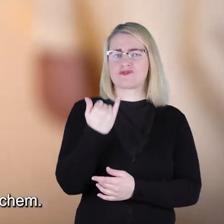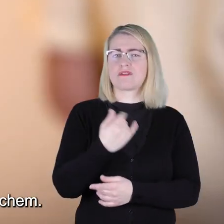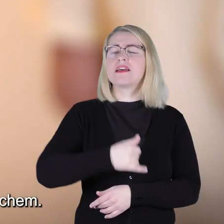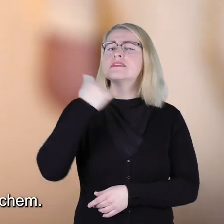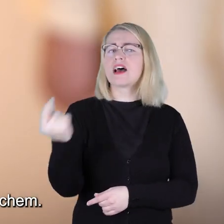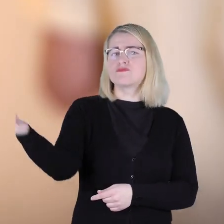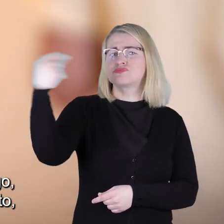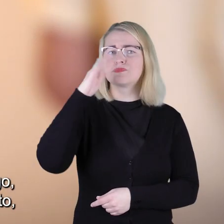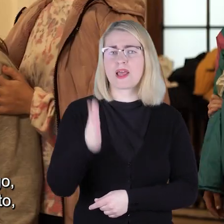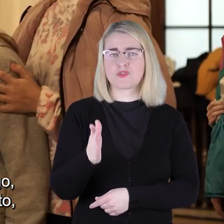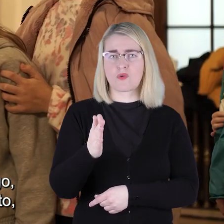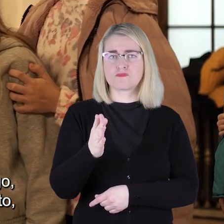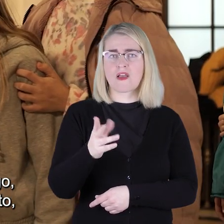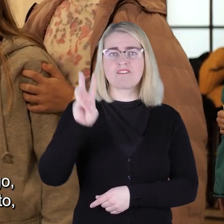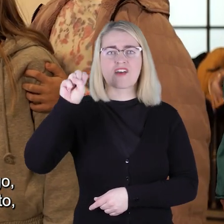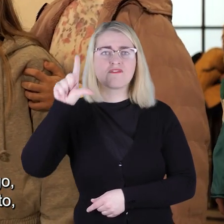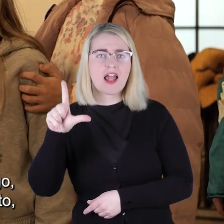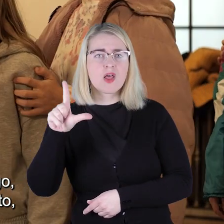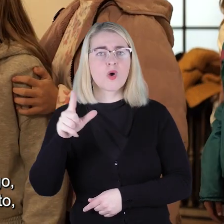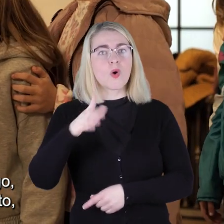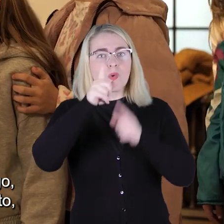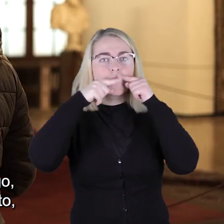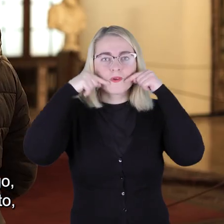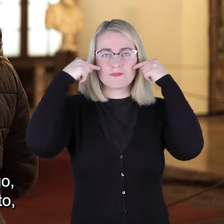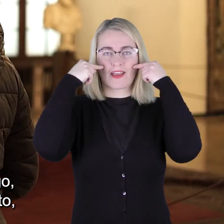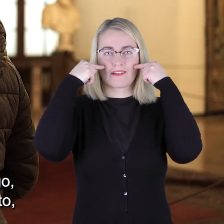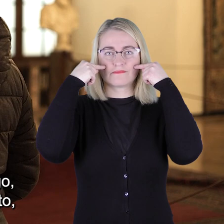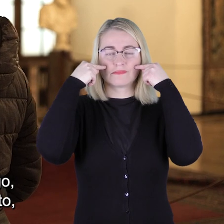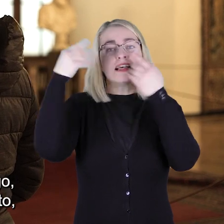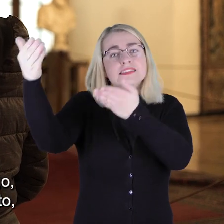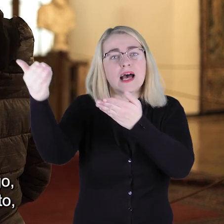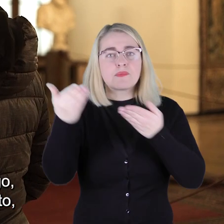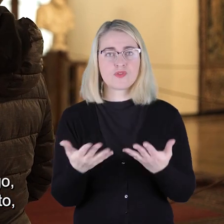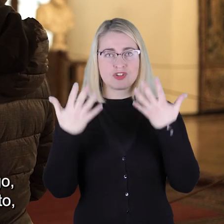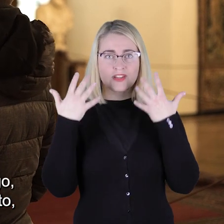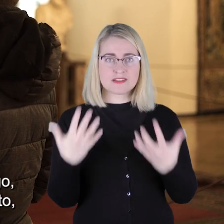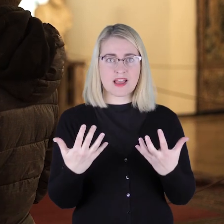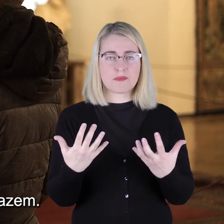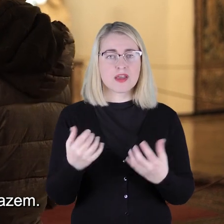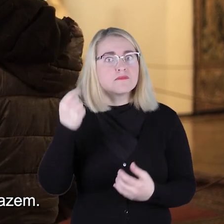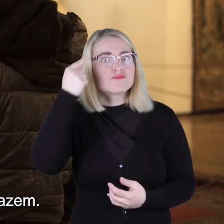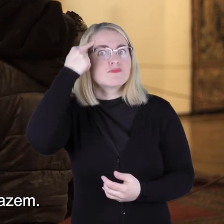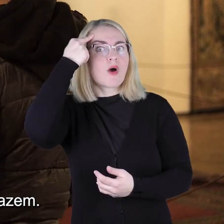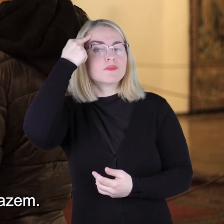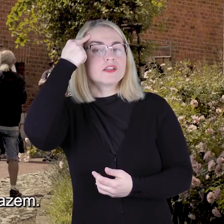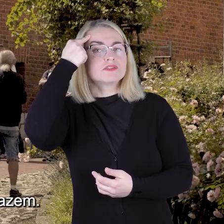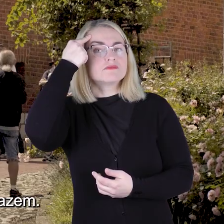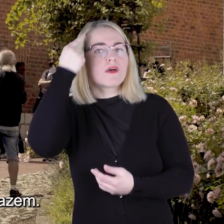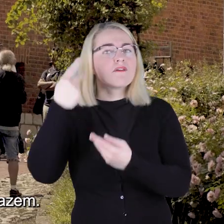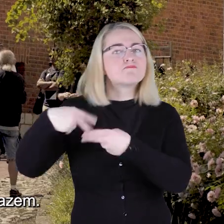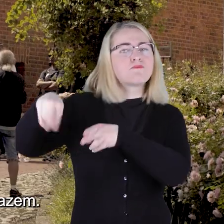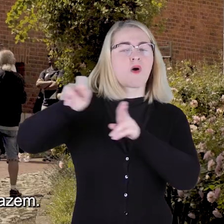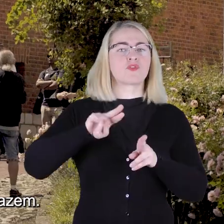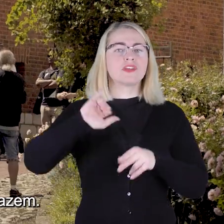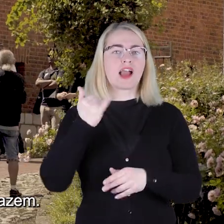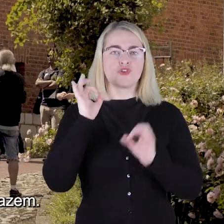Wawel z uśmiechem. Chcieliśmy właśnie zachęcić do tego i właściwie przypomnieć z powrotem to, jak dobrze